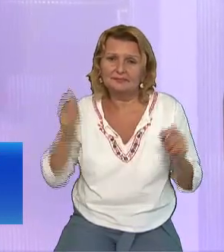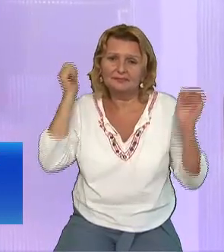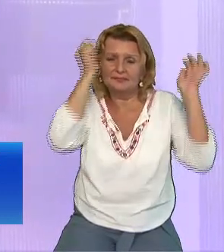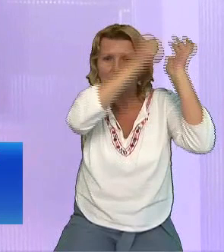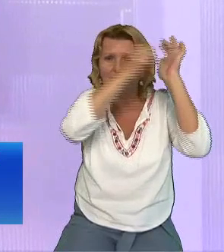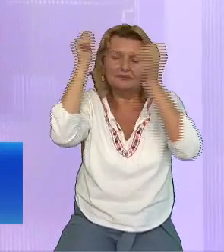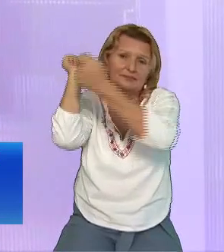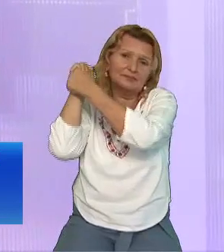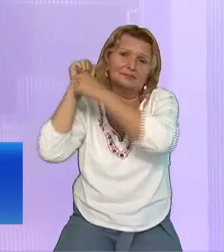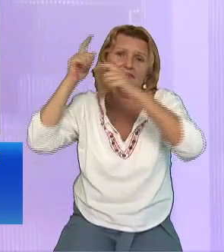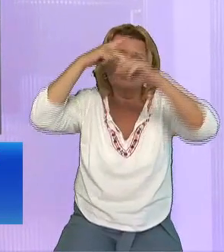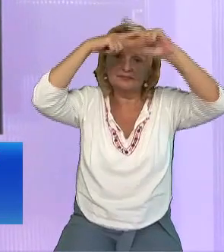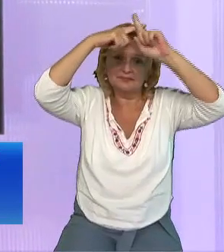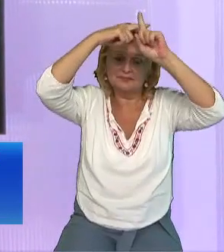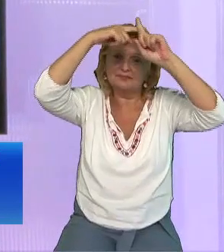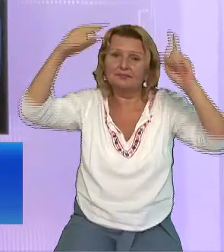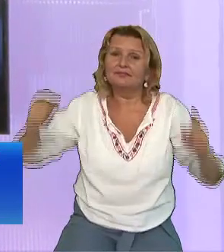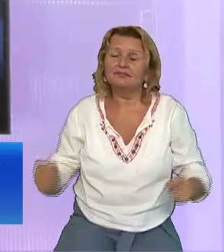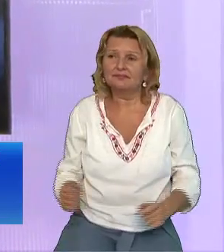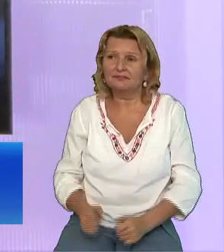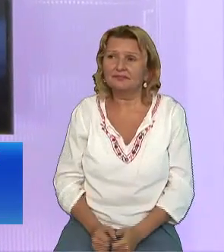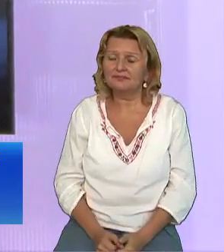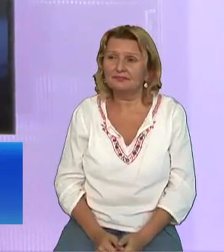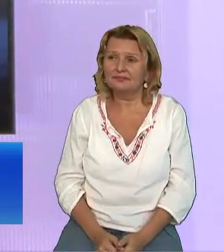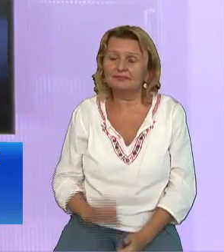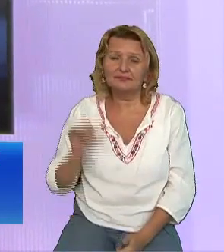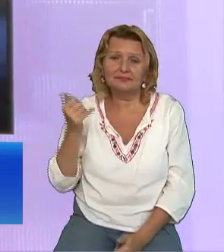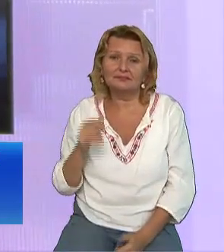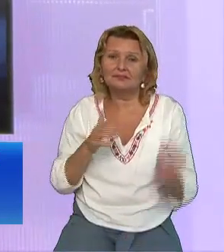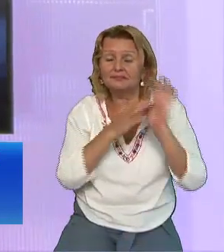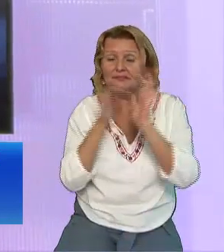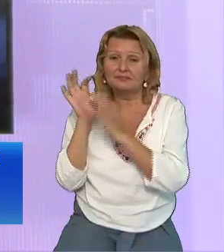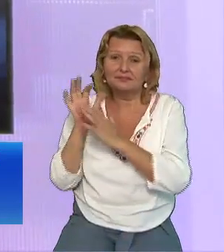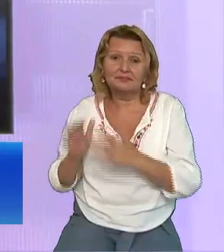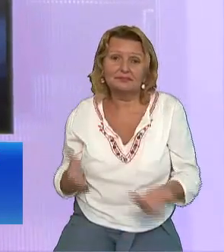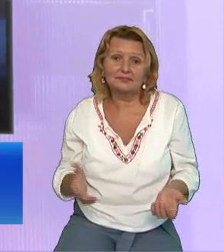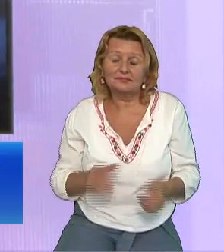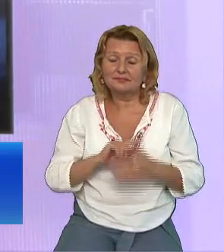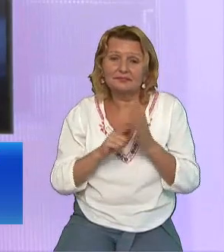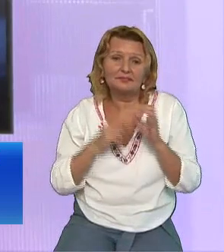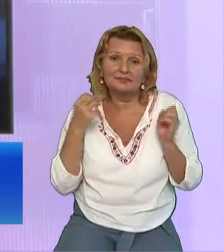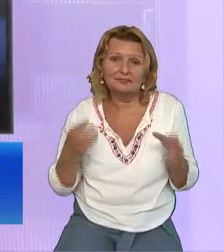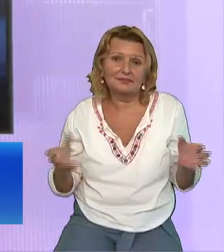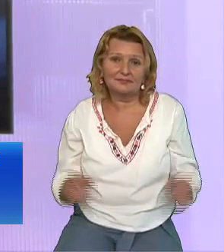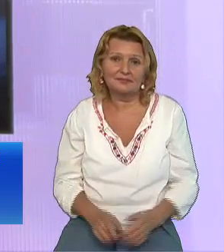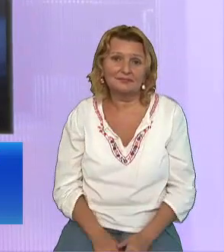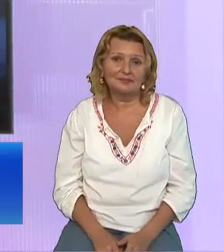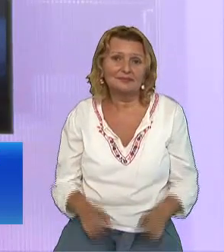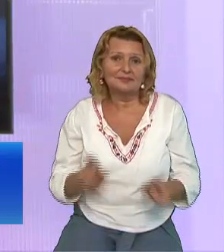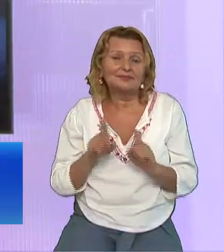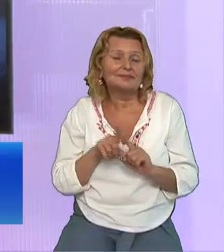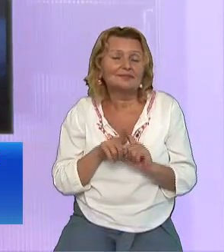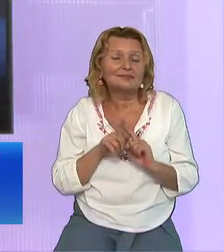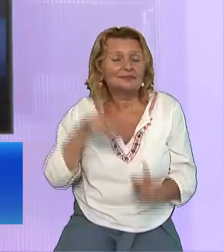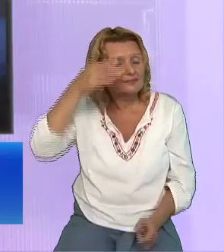Eu Nu mai țin cont de asta Eu am uitat Ce? Spunuți-mi voi